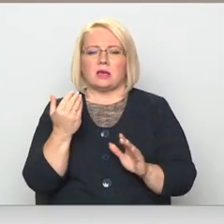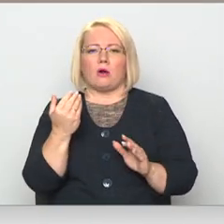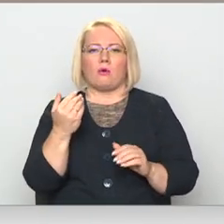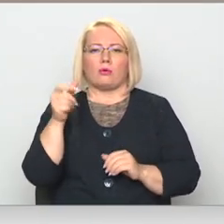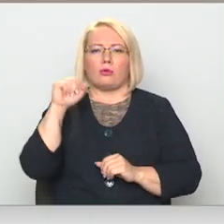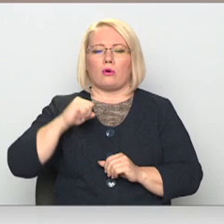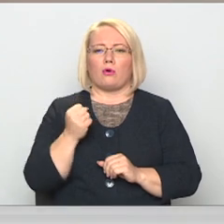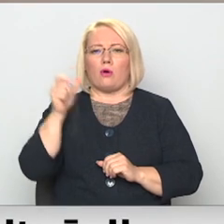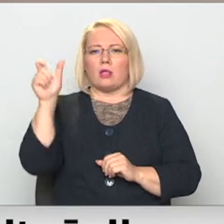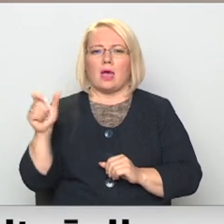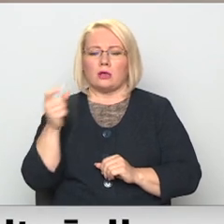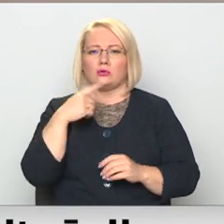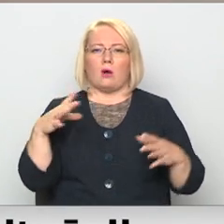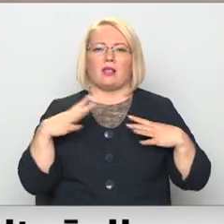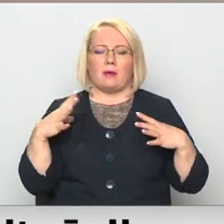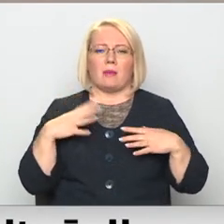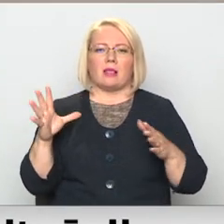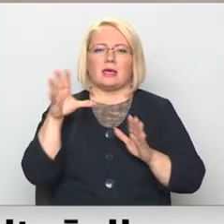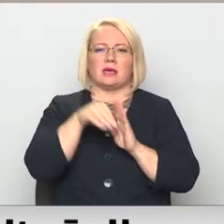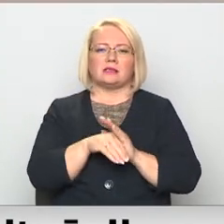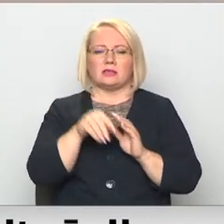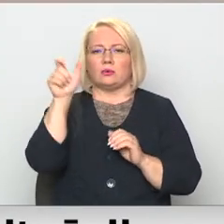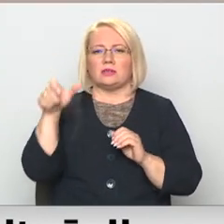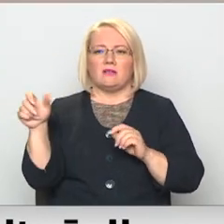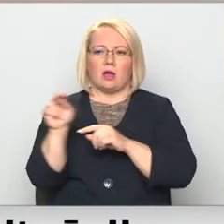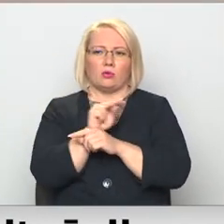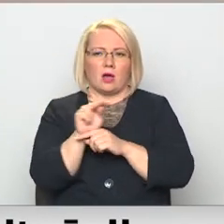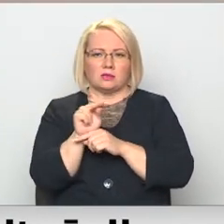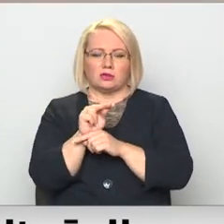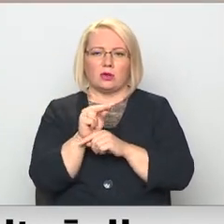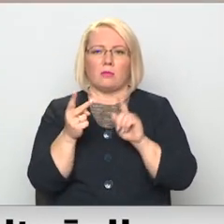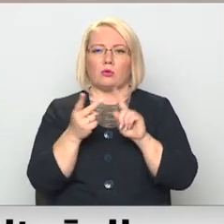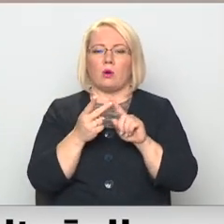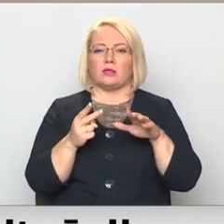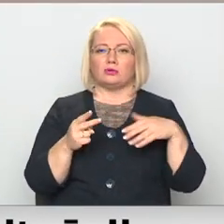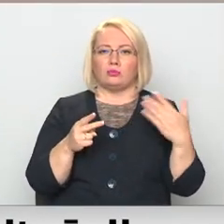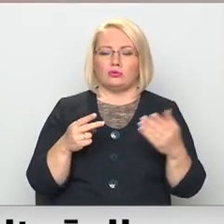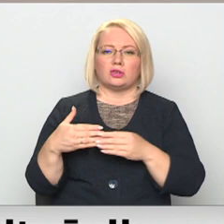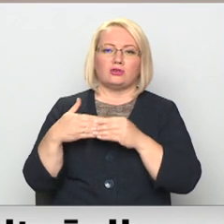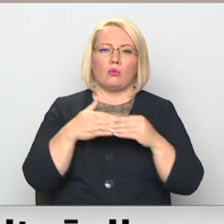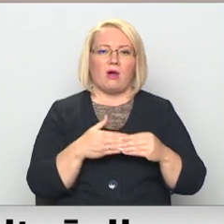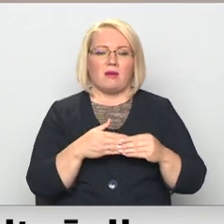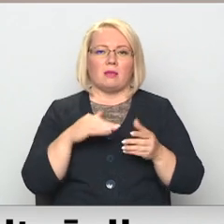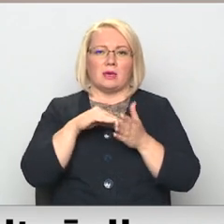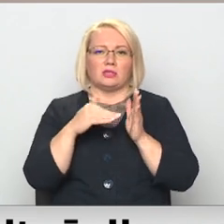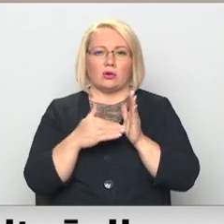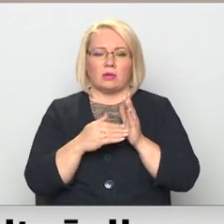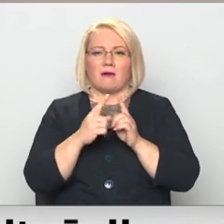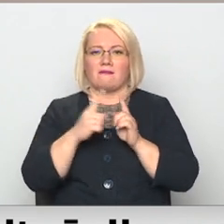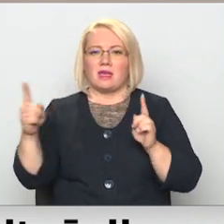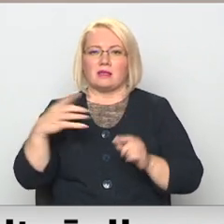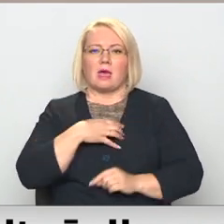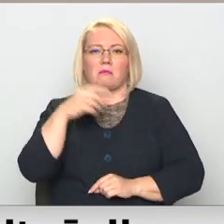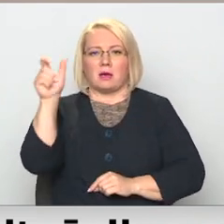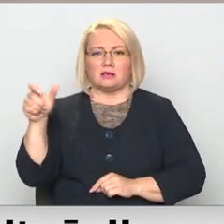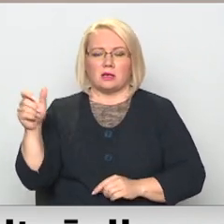atvaļinājumiem, lai iesaistītos pacientu ārstēšanā. Bet no otras puses tas mūs ir novēdz pie situācijas, kad virknēji pacienti